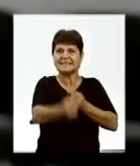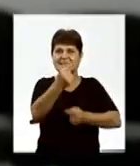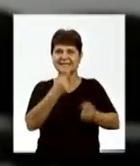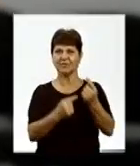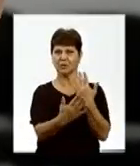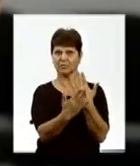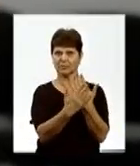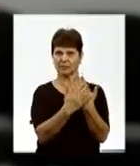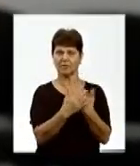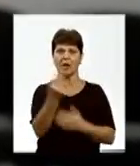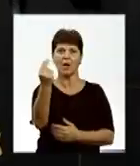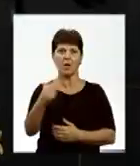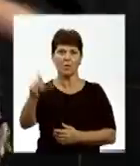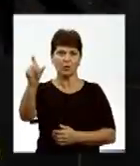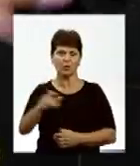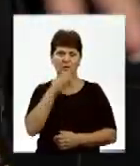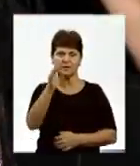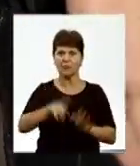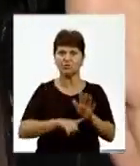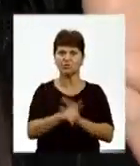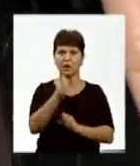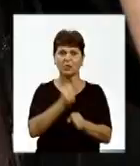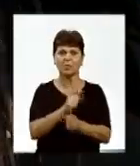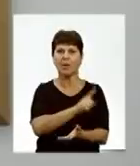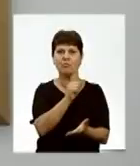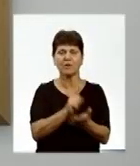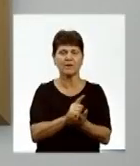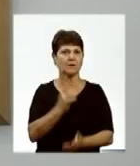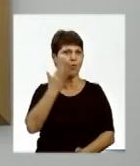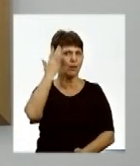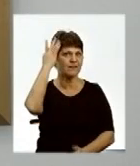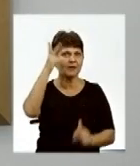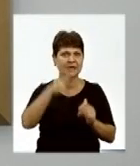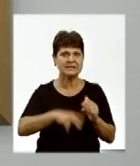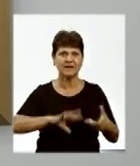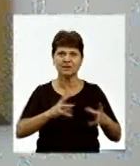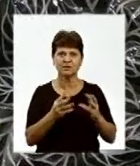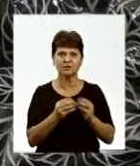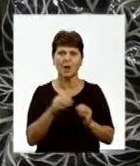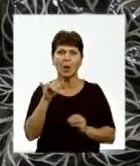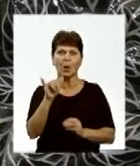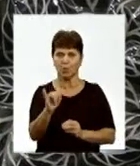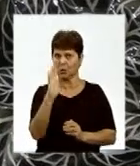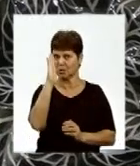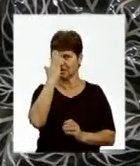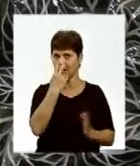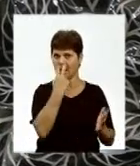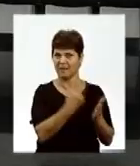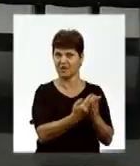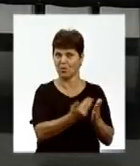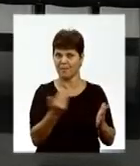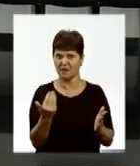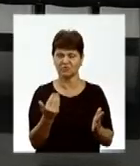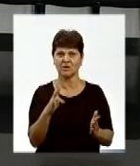картини. Художниця каже, починаючи роботу, повинна уявляти кінцевий результат. До того ж, у зеркальному відображенні. Так